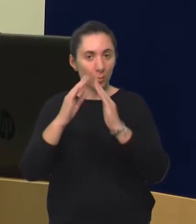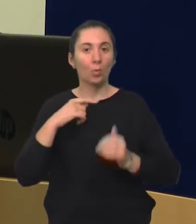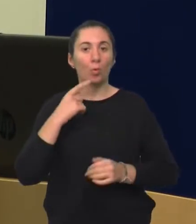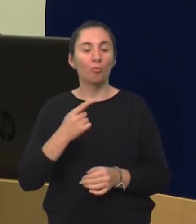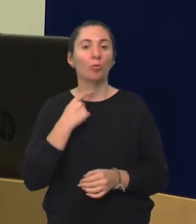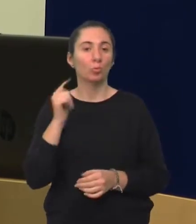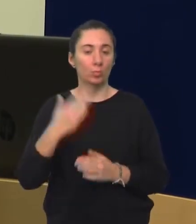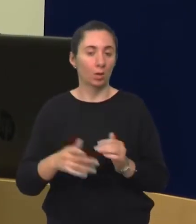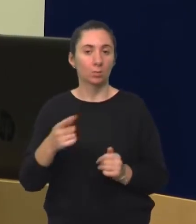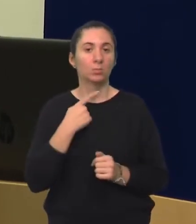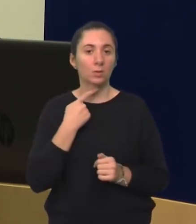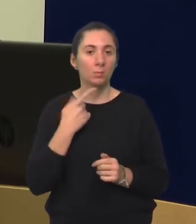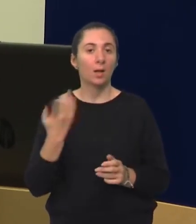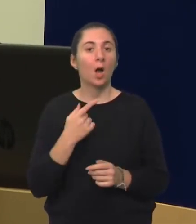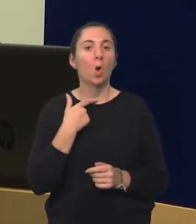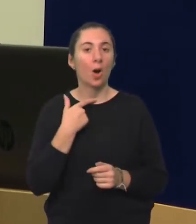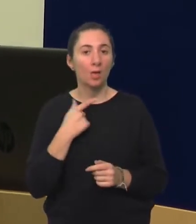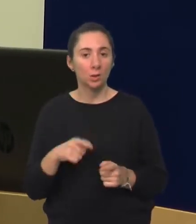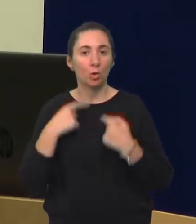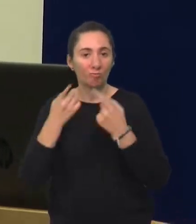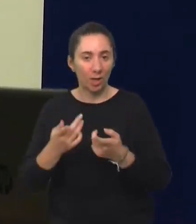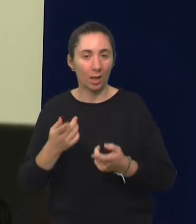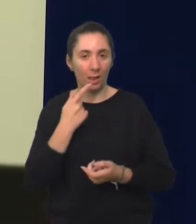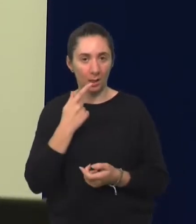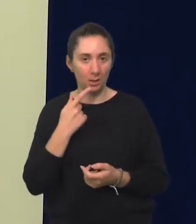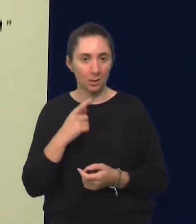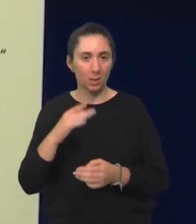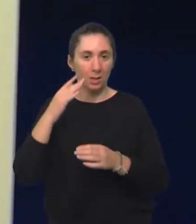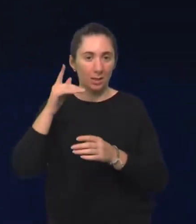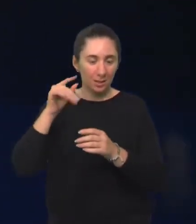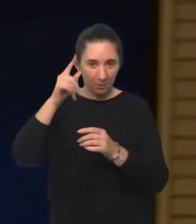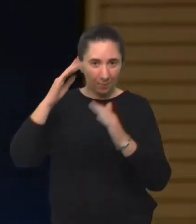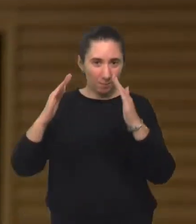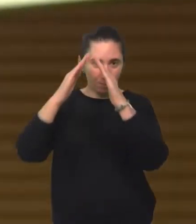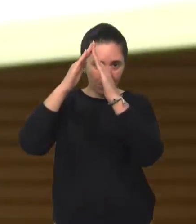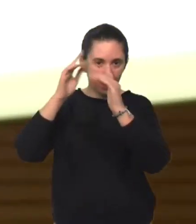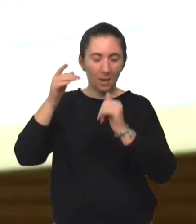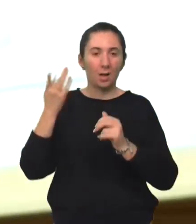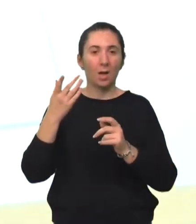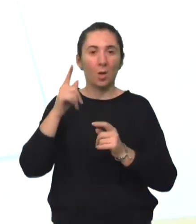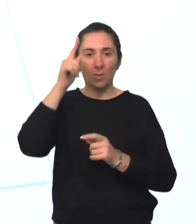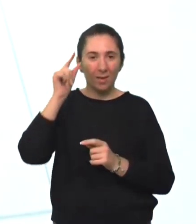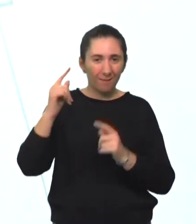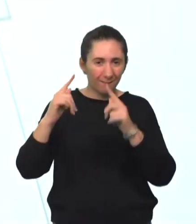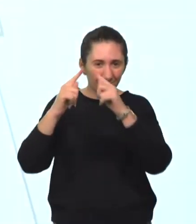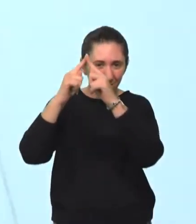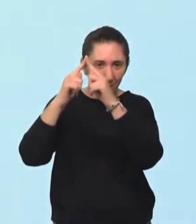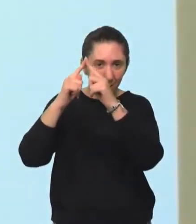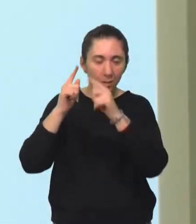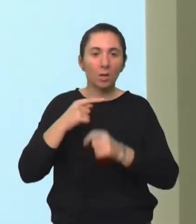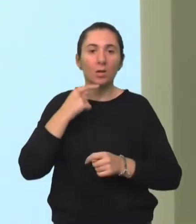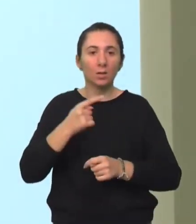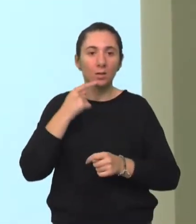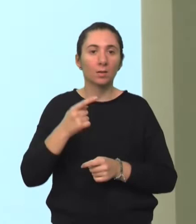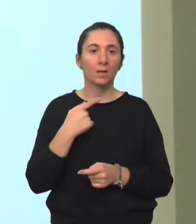govor, dakle kao glasovna realizacija jezika i onda na vrhu ovdje ova piramida je malo krnja, ali recimo na njezinom vrhu bi bio ona izgovor